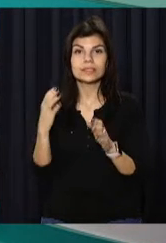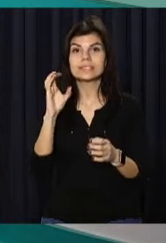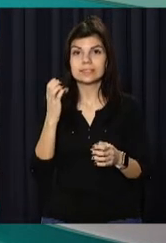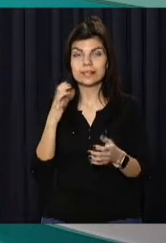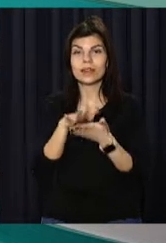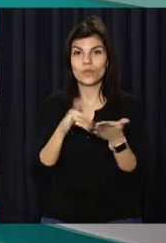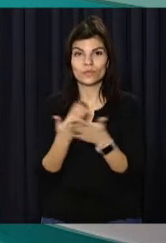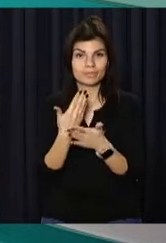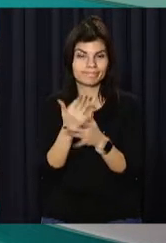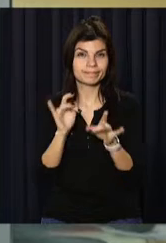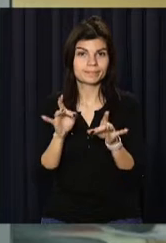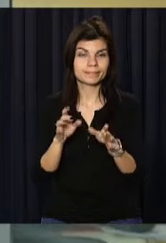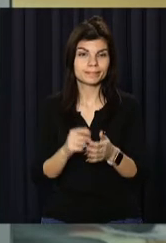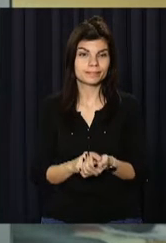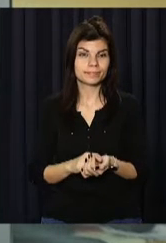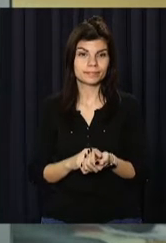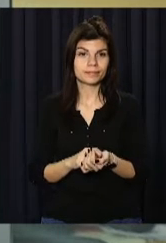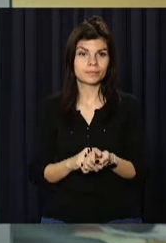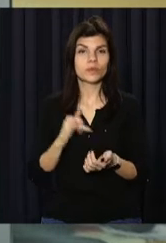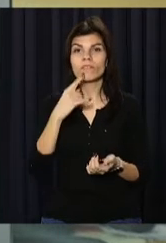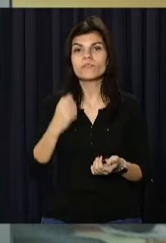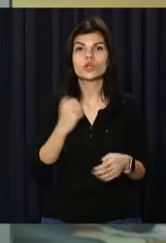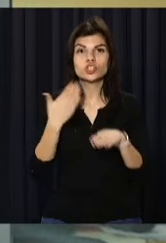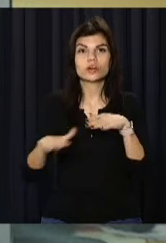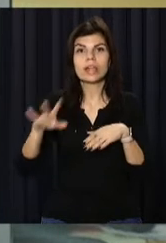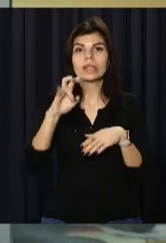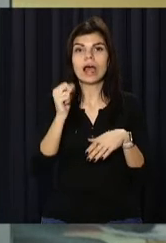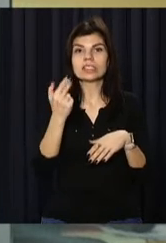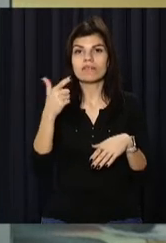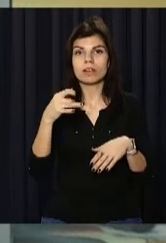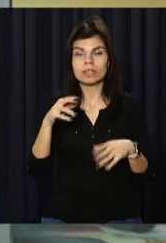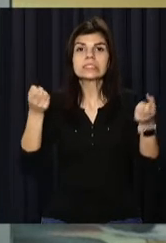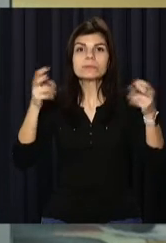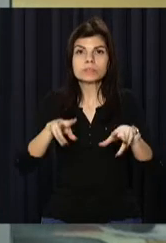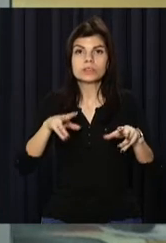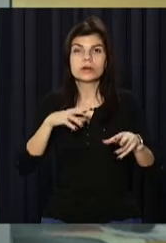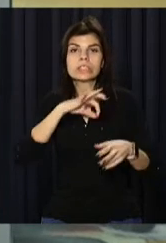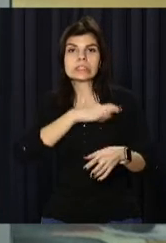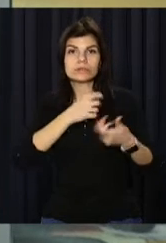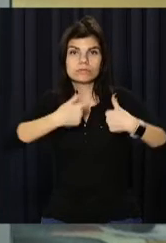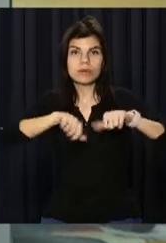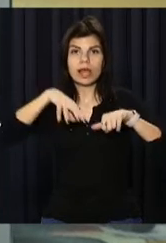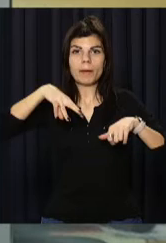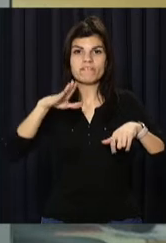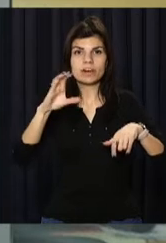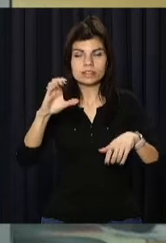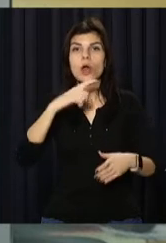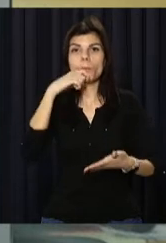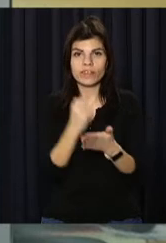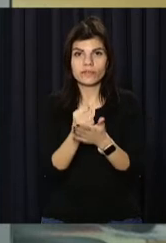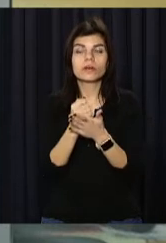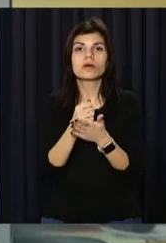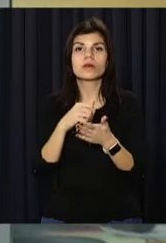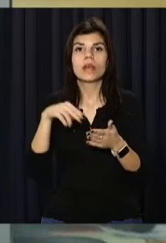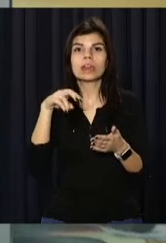середи – далі у випуску. У військовій частині Нацгвардії у Дніпрі спеціальна слідча комісія МВС підтвердила факти